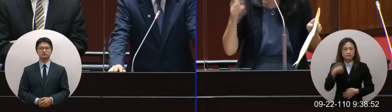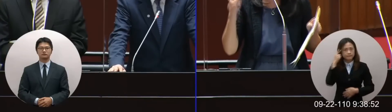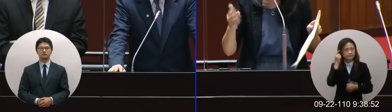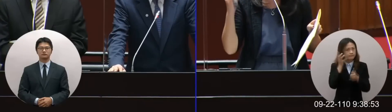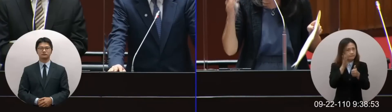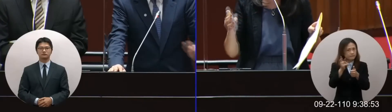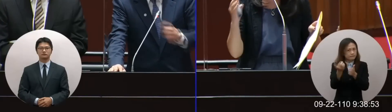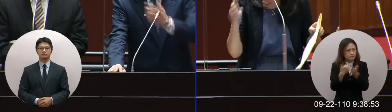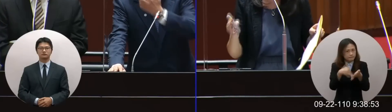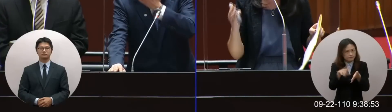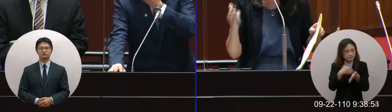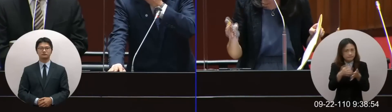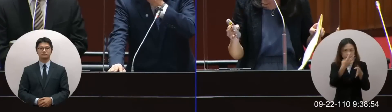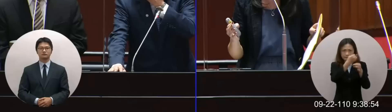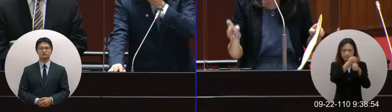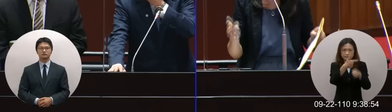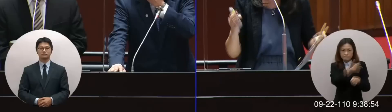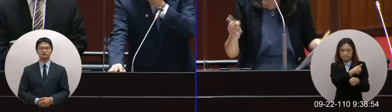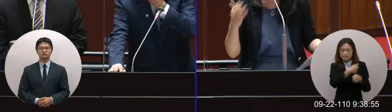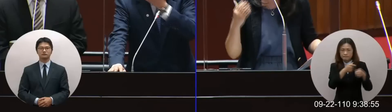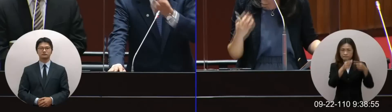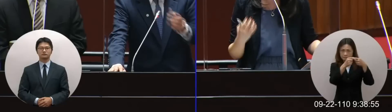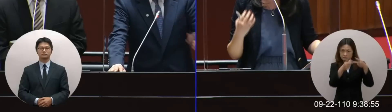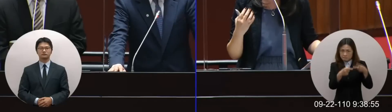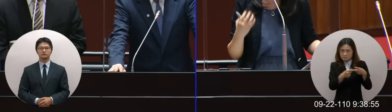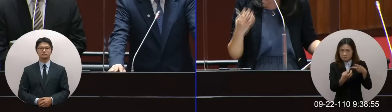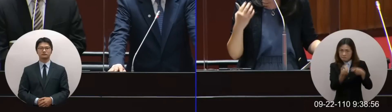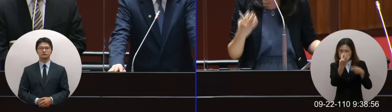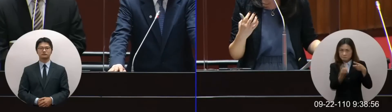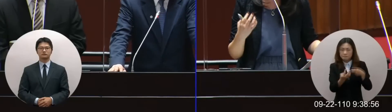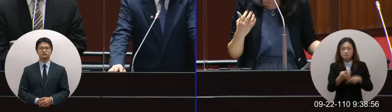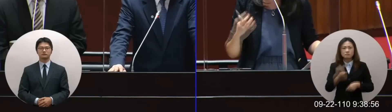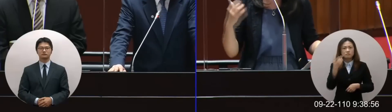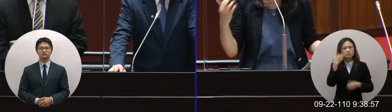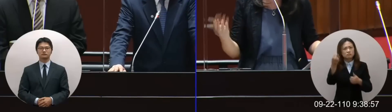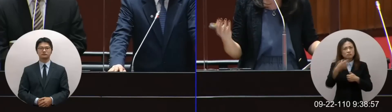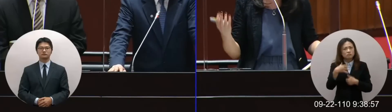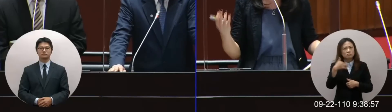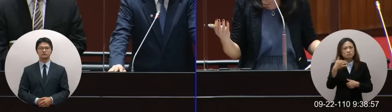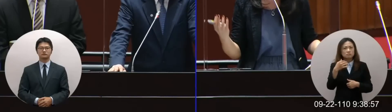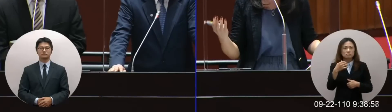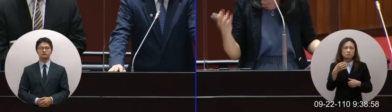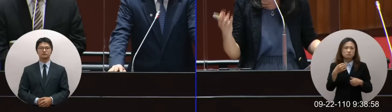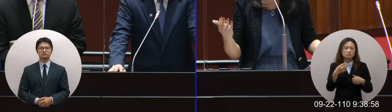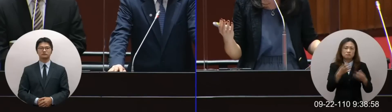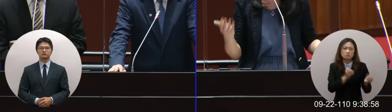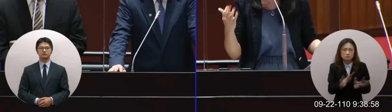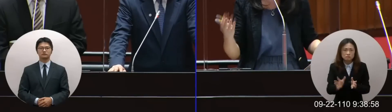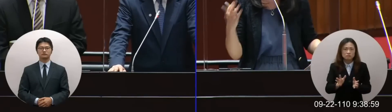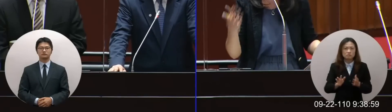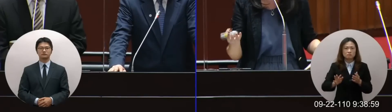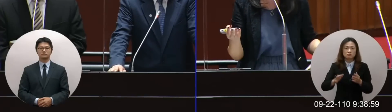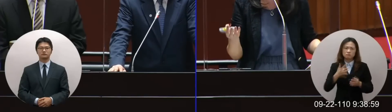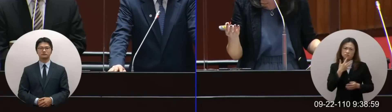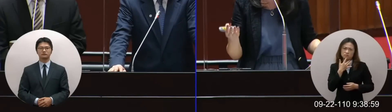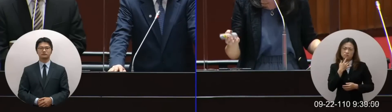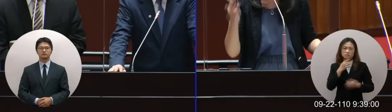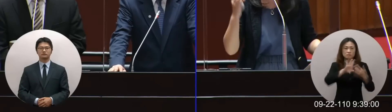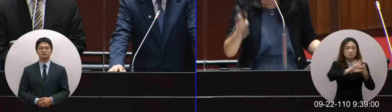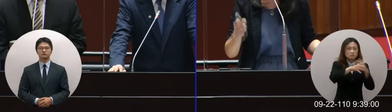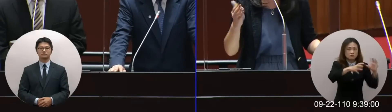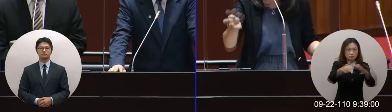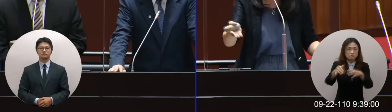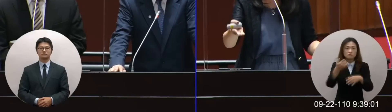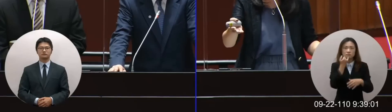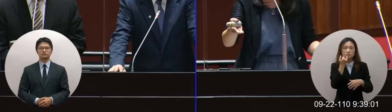你們大概預計什麼時候達到兩劑覆蓋率如果你沒有辦法告訴我我就會覺得很奇怪為什麼全球其他國家的衛生部長他們可以告訴他們的人